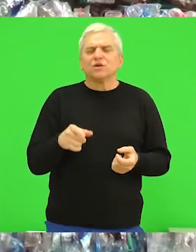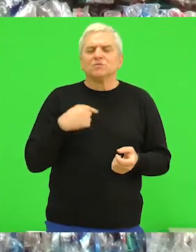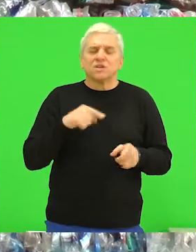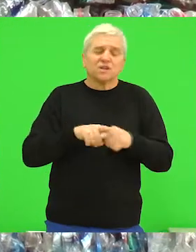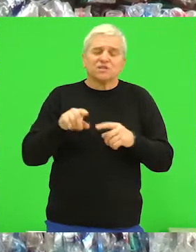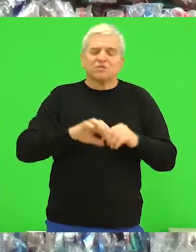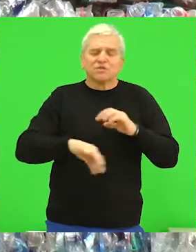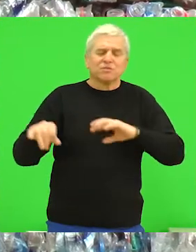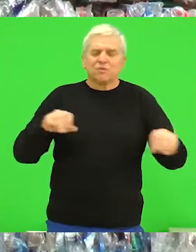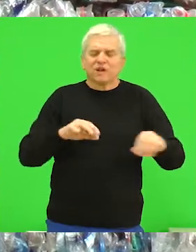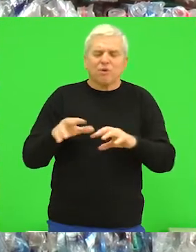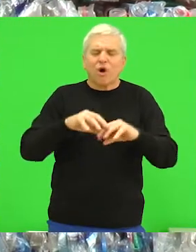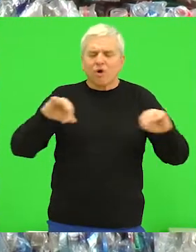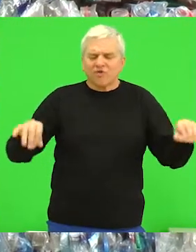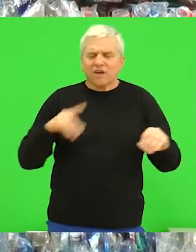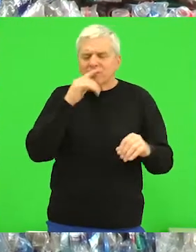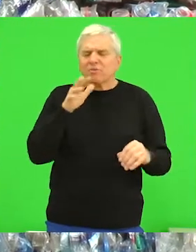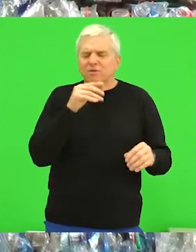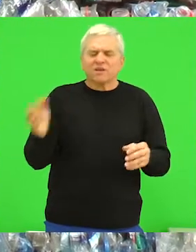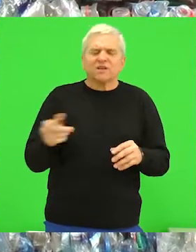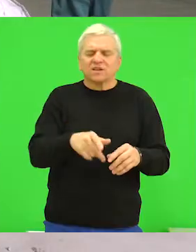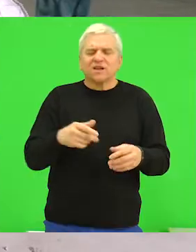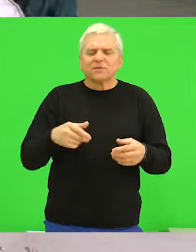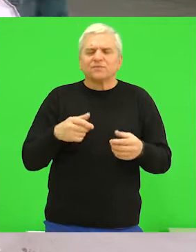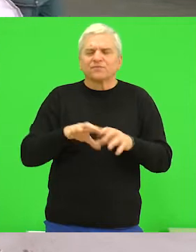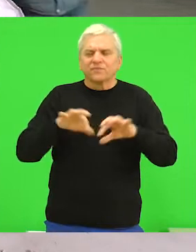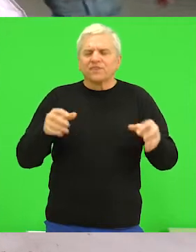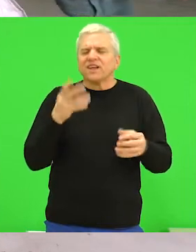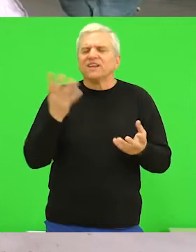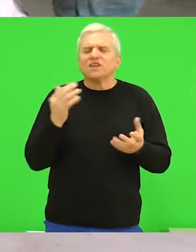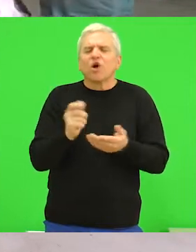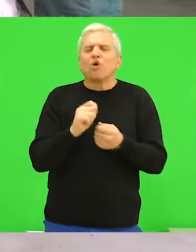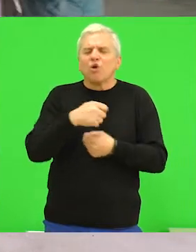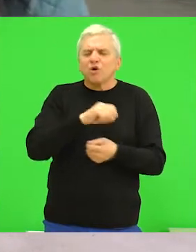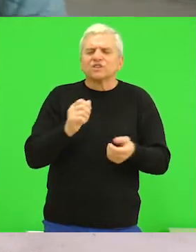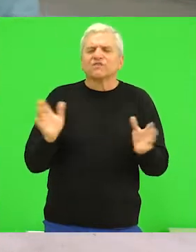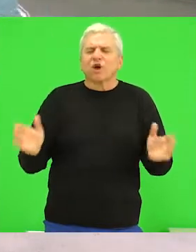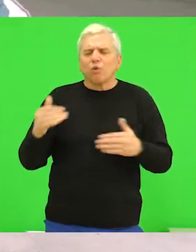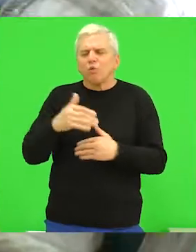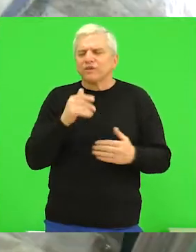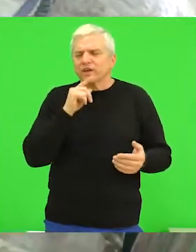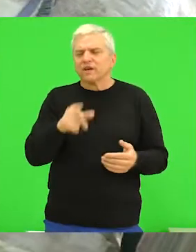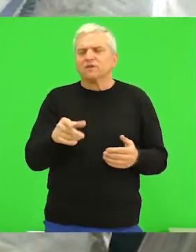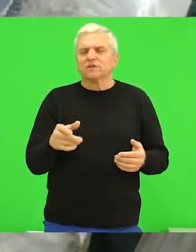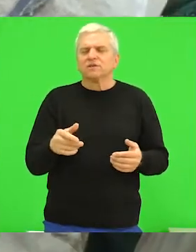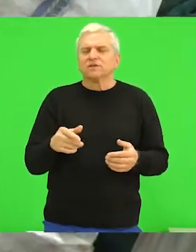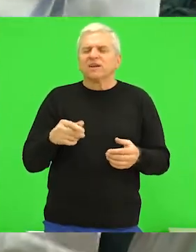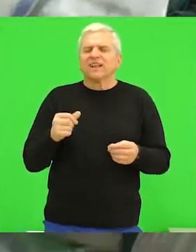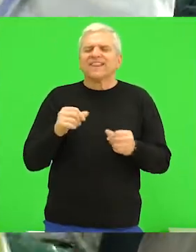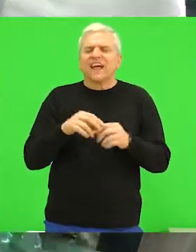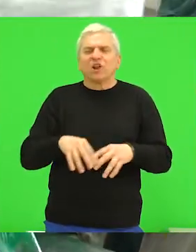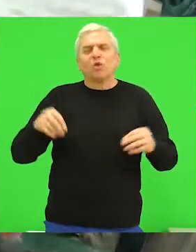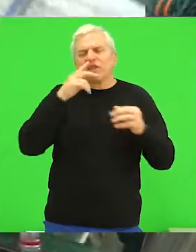biramo pet i kartone i limjenke, te konzerve, kutije, te biramo